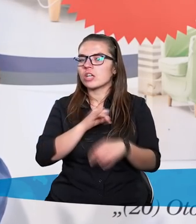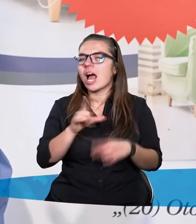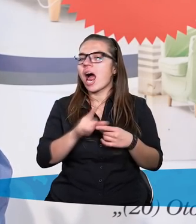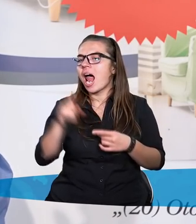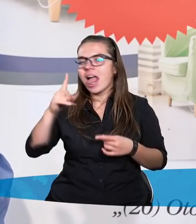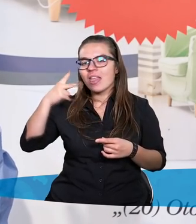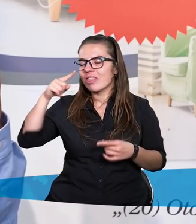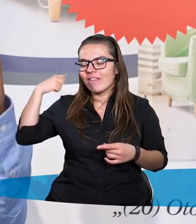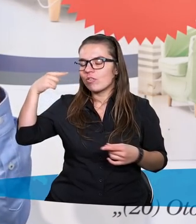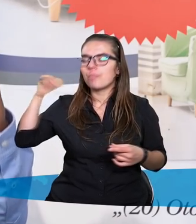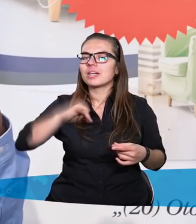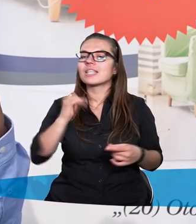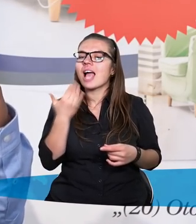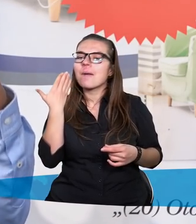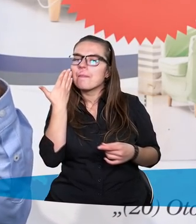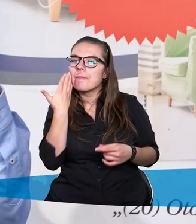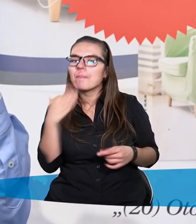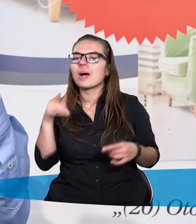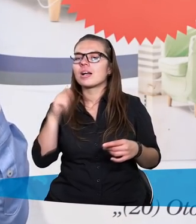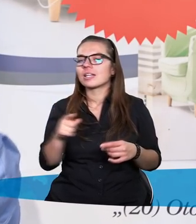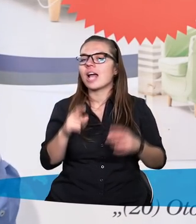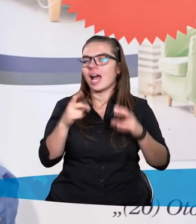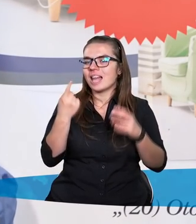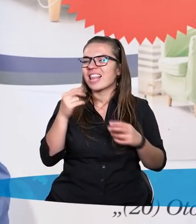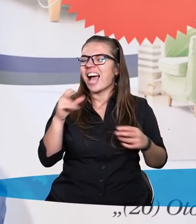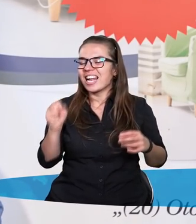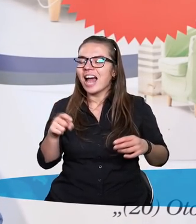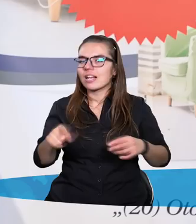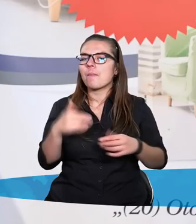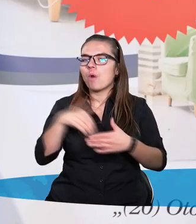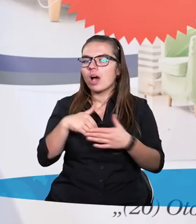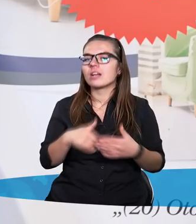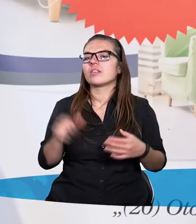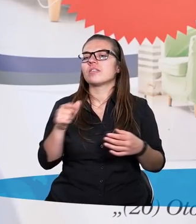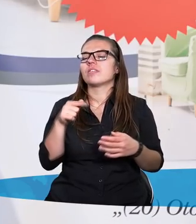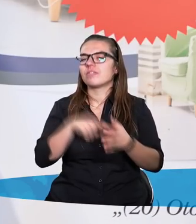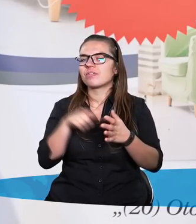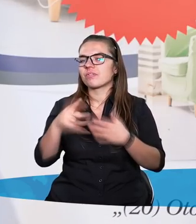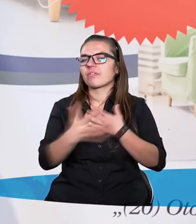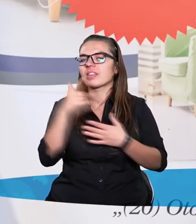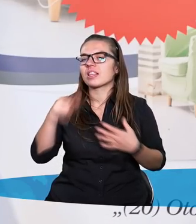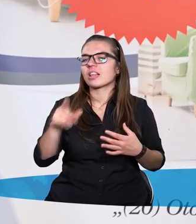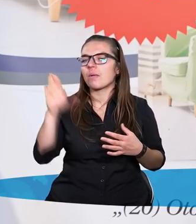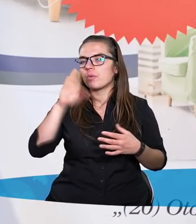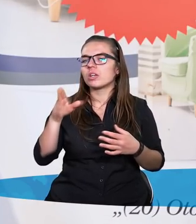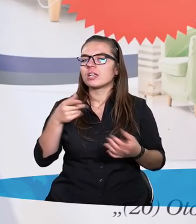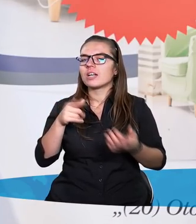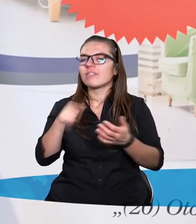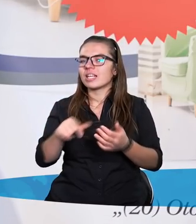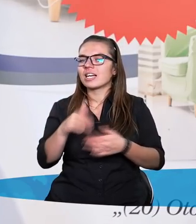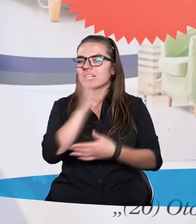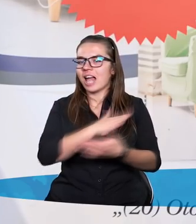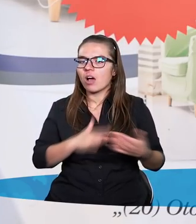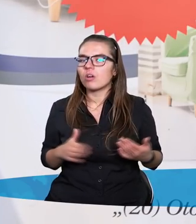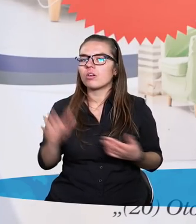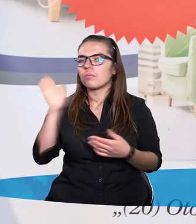ale nie wyobrażamy sobie jak bardzo ta degradacja, taka moralna, w wyniku właśnie odstępstwa od Boga nastąpiła w tych narodach.